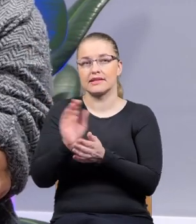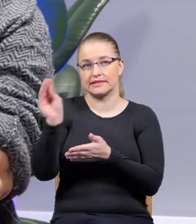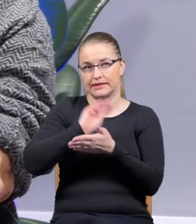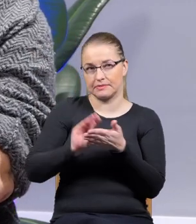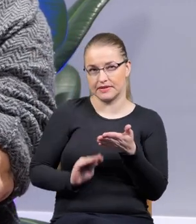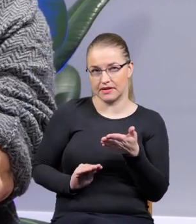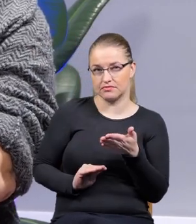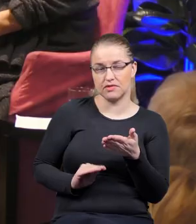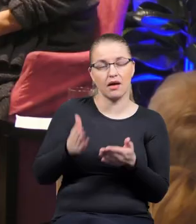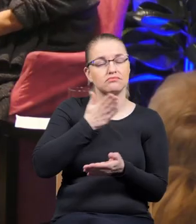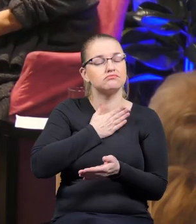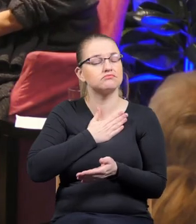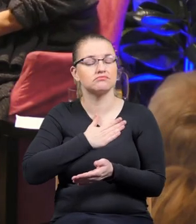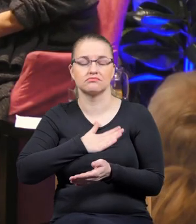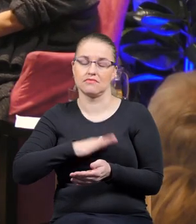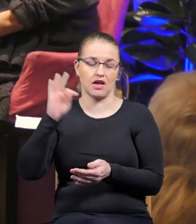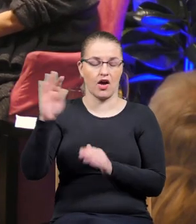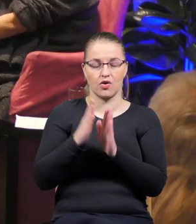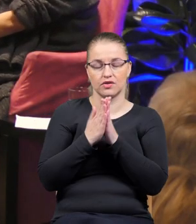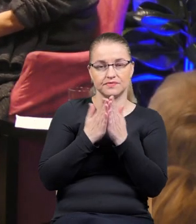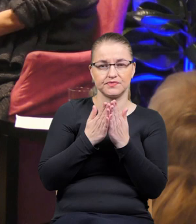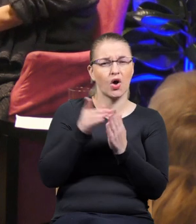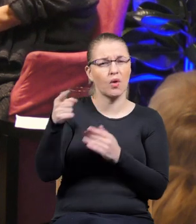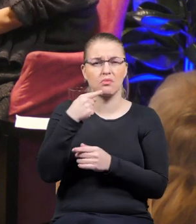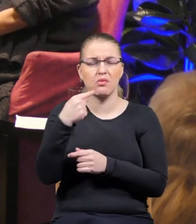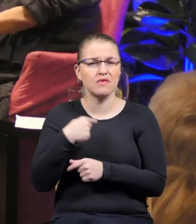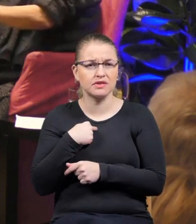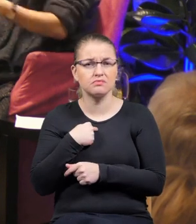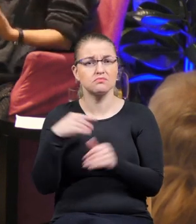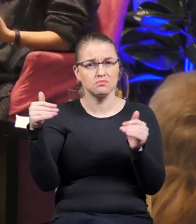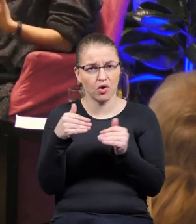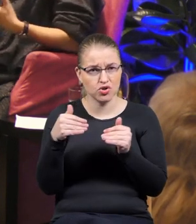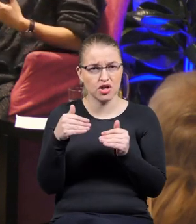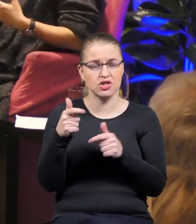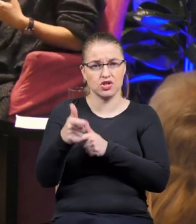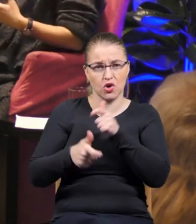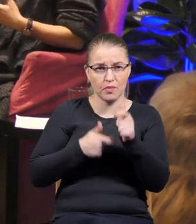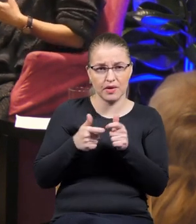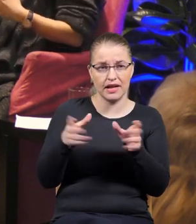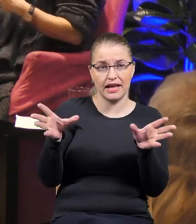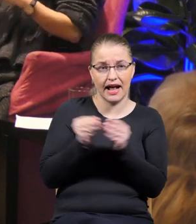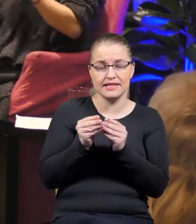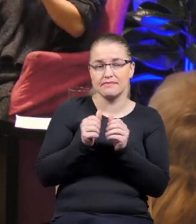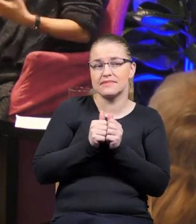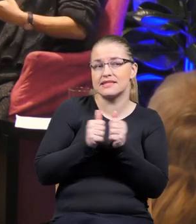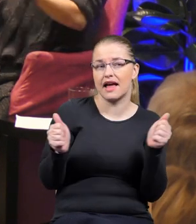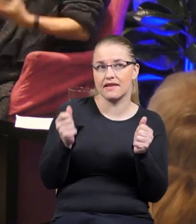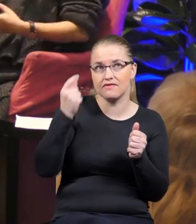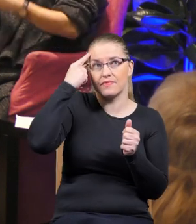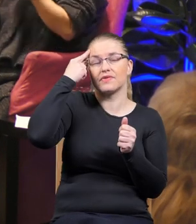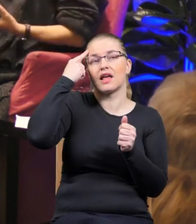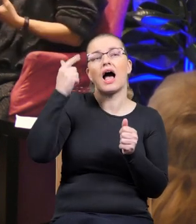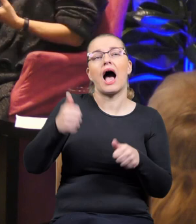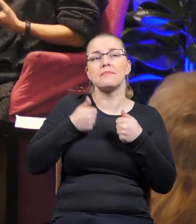książki uwielbiam. I on mi właśnie mówił tak, Olga, może byśmy takie hasło jakieś wymyślili, dajcie